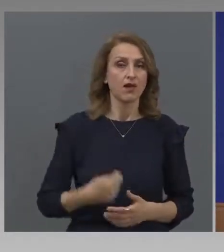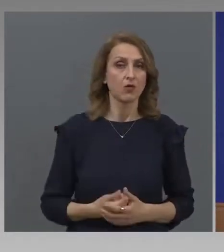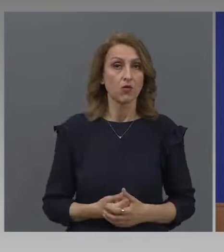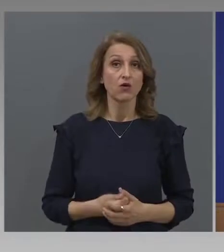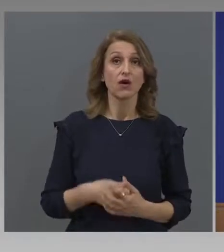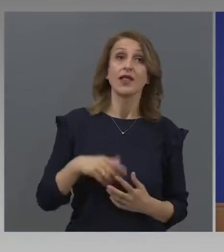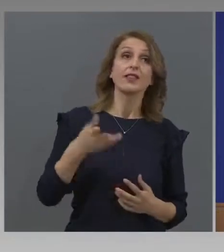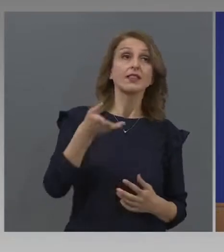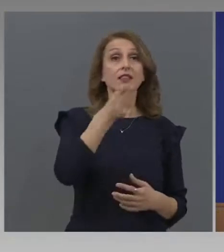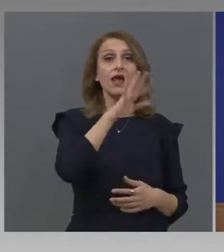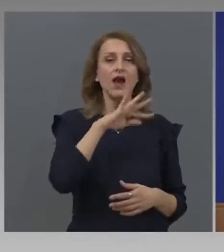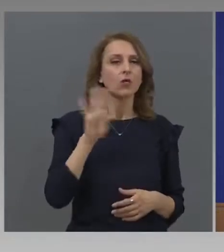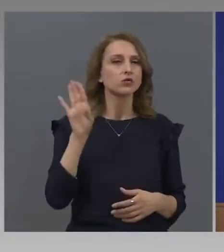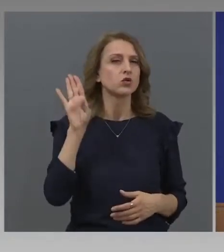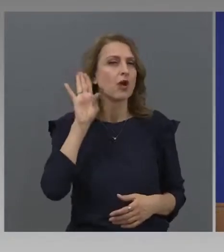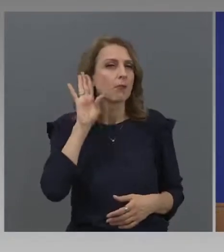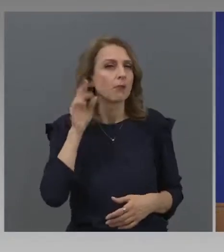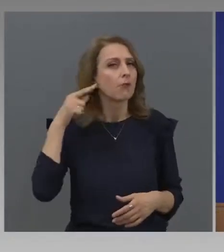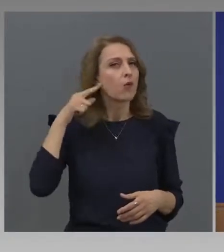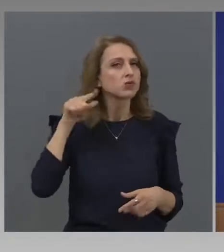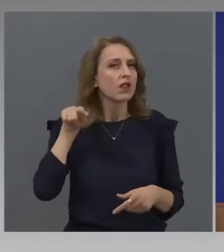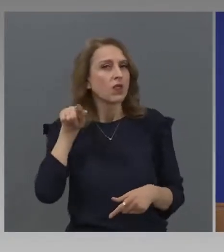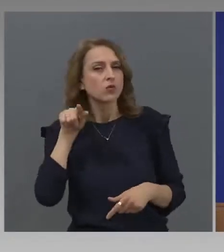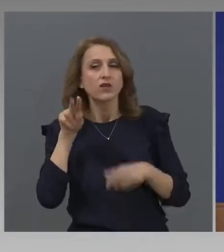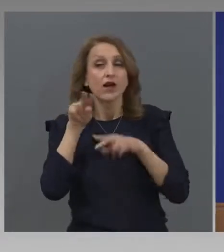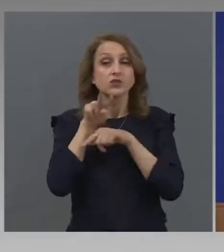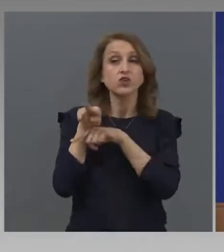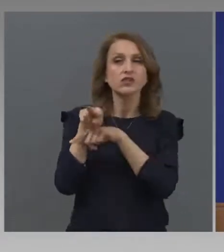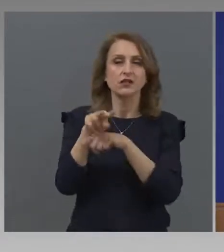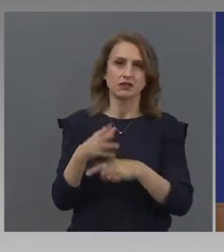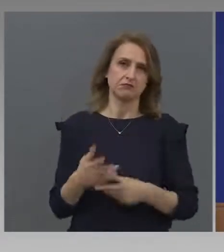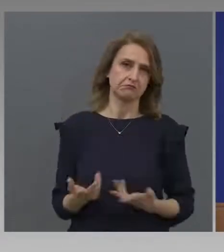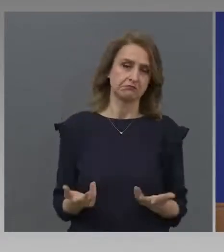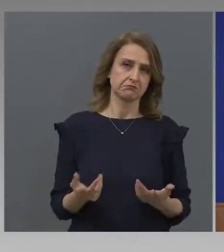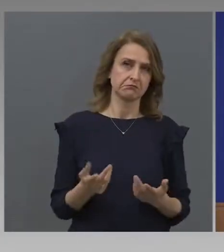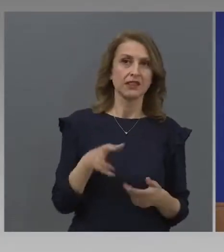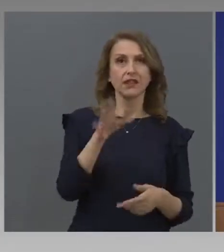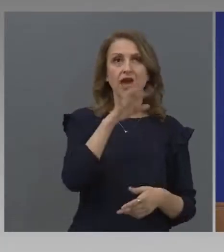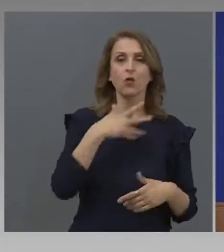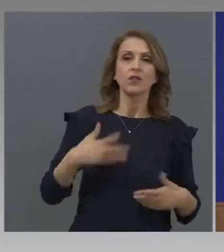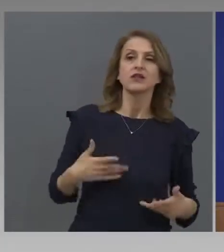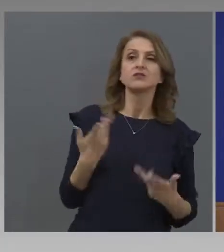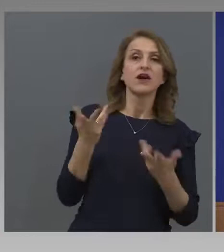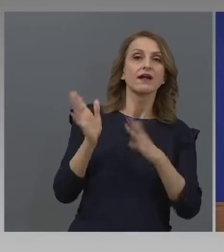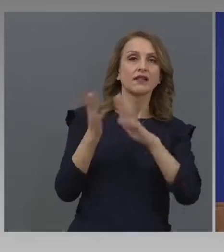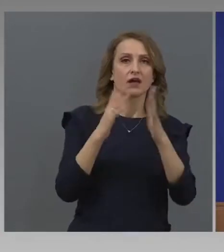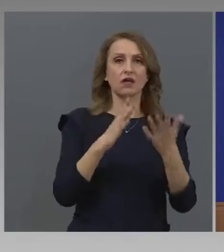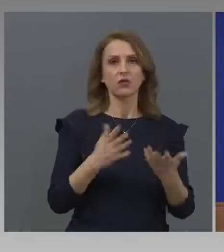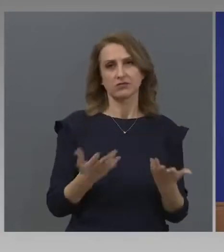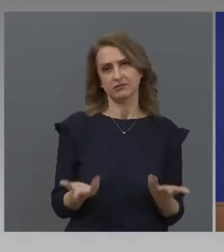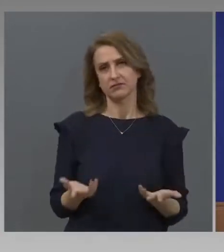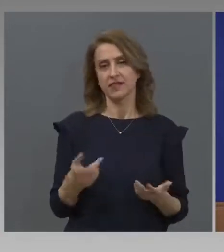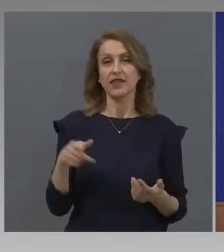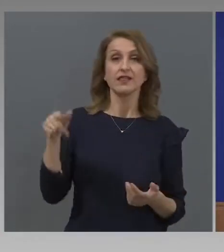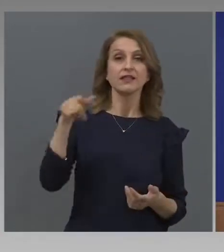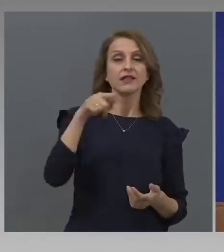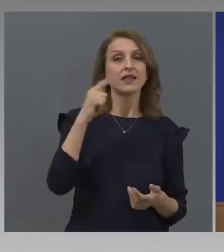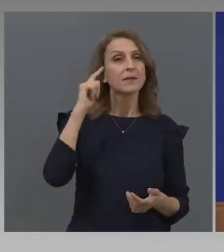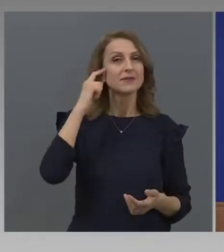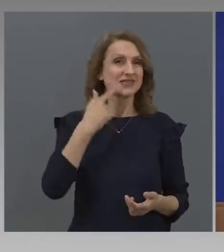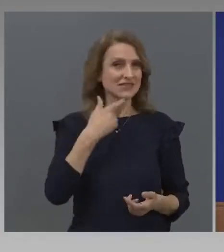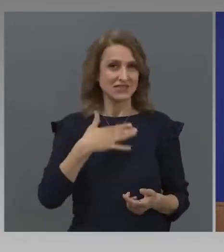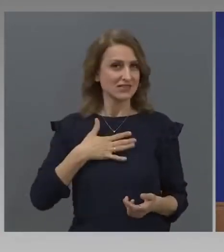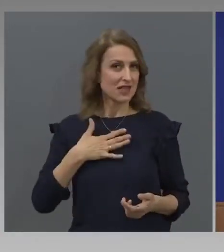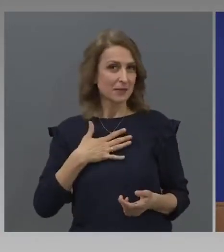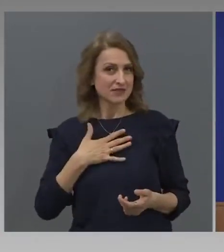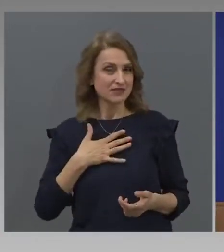някой ще е да ги подслушва или смисъл да ги проследява, някой го интересува къде ходат. Но те поне съдат по себе си,